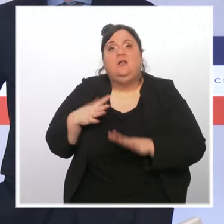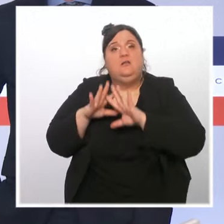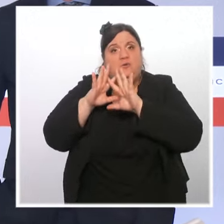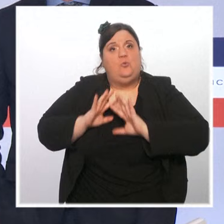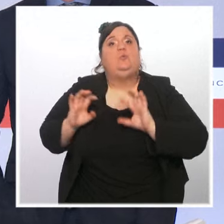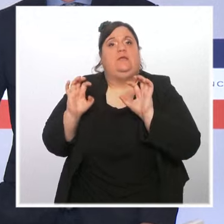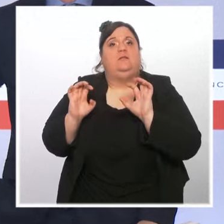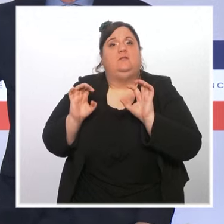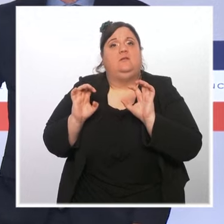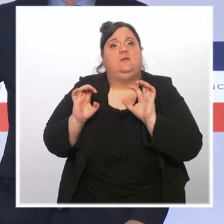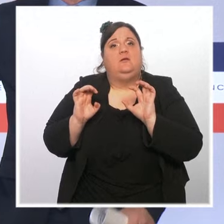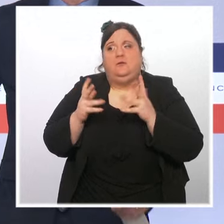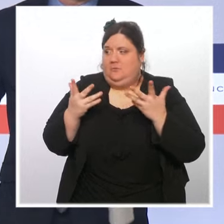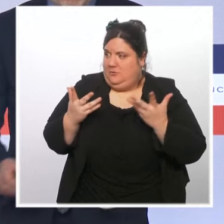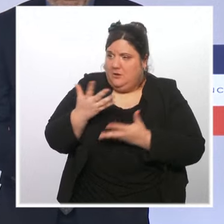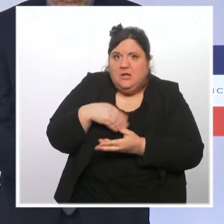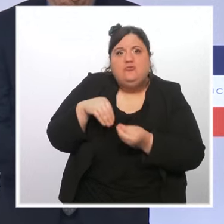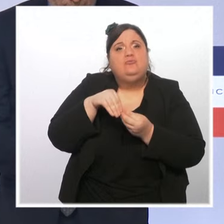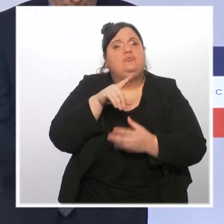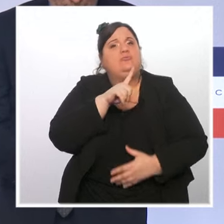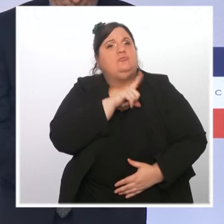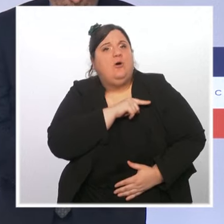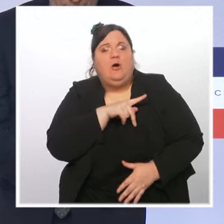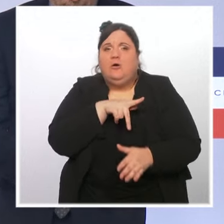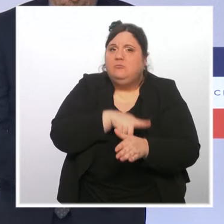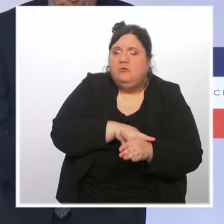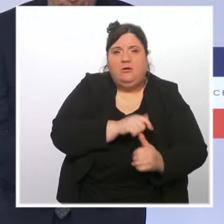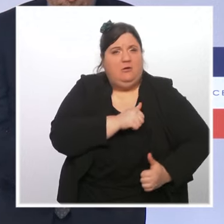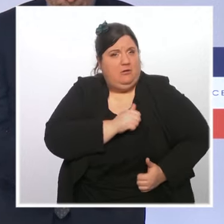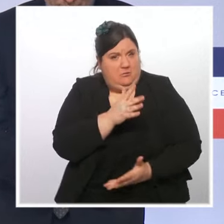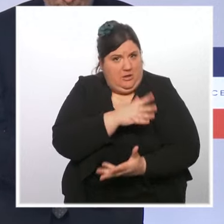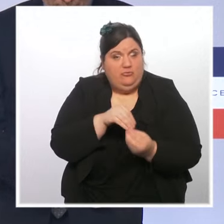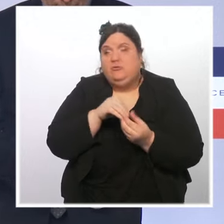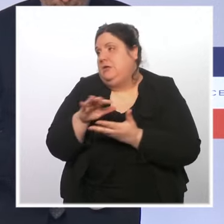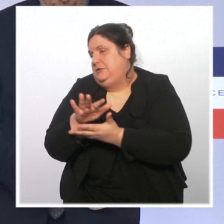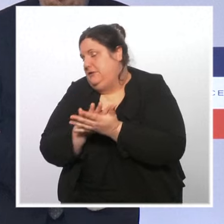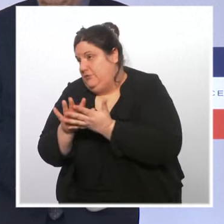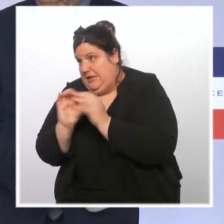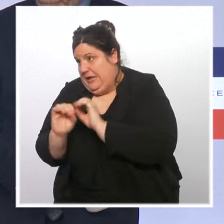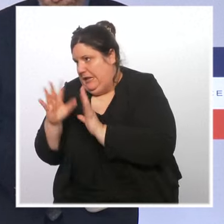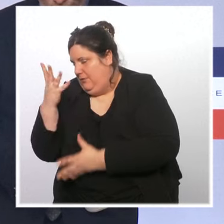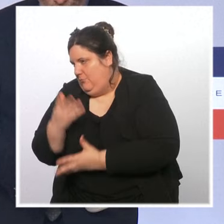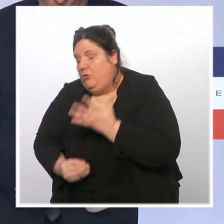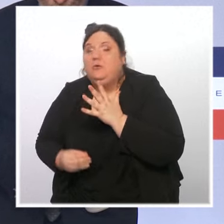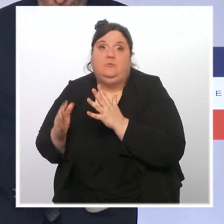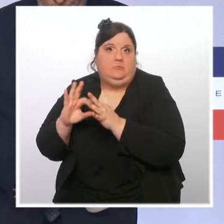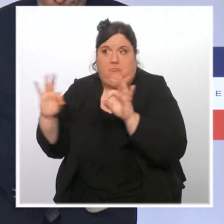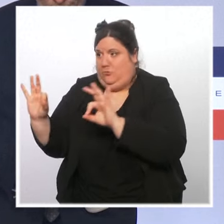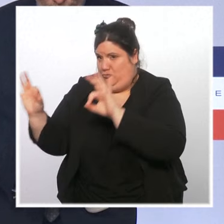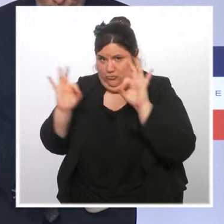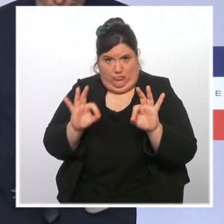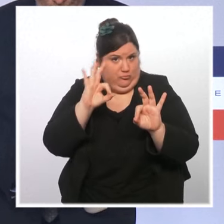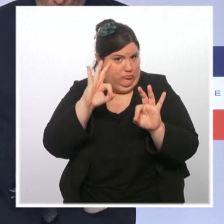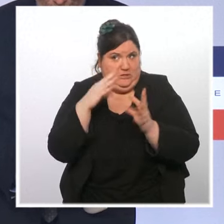cadre effectivement du renforcement des forces de l'ordre. Désolée si je n pas été plus claire, mais merci de proposer cette question et de reformuler exactement en ces sens l